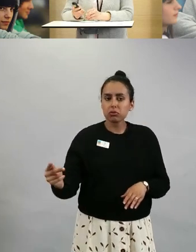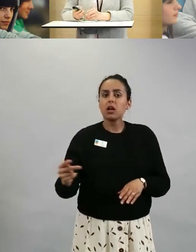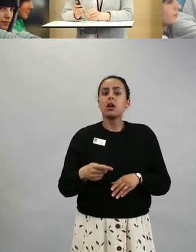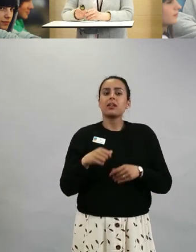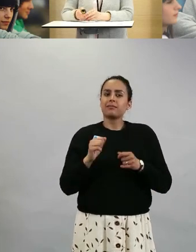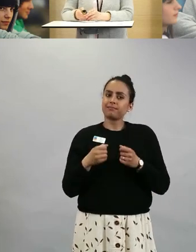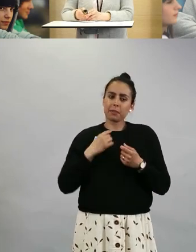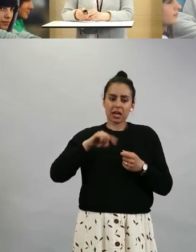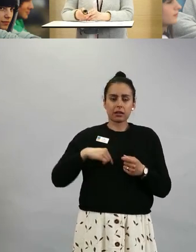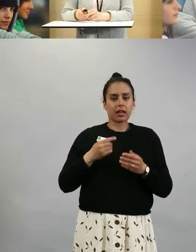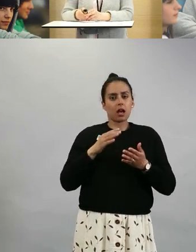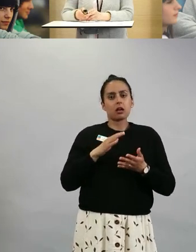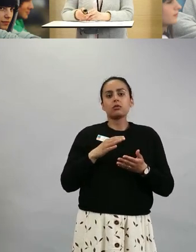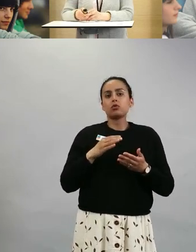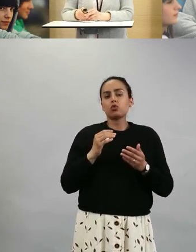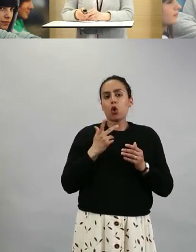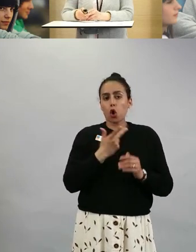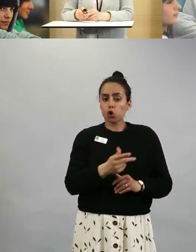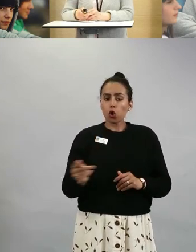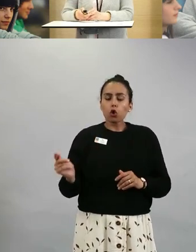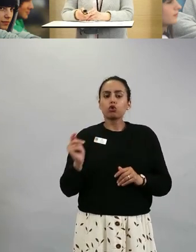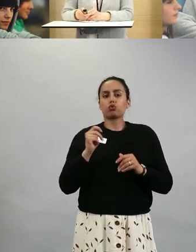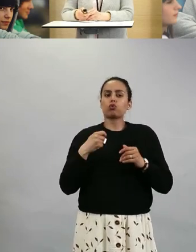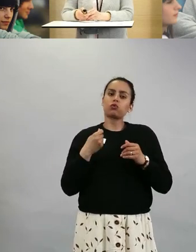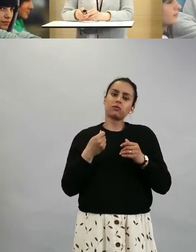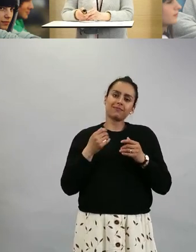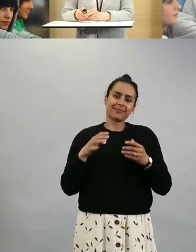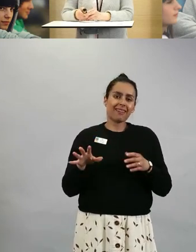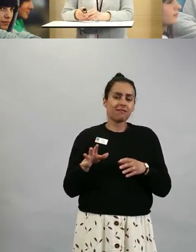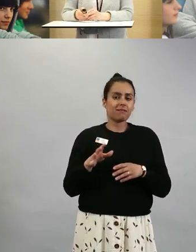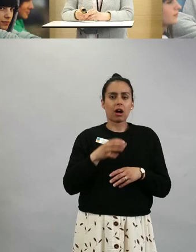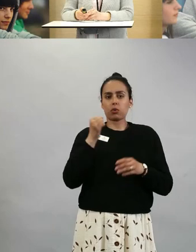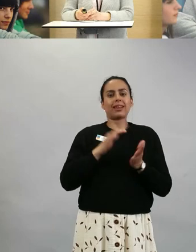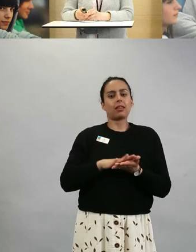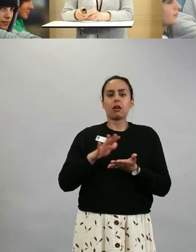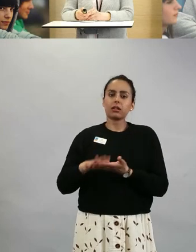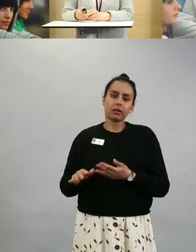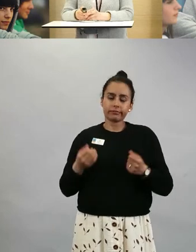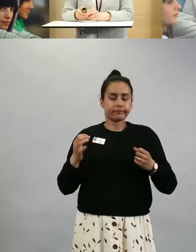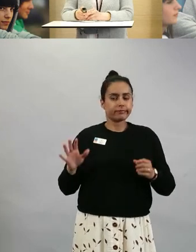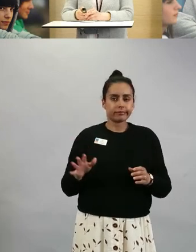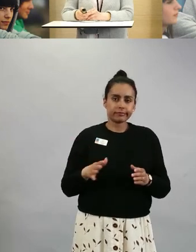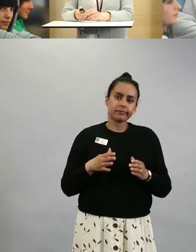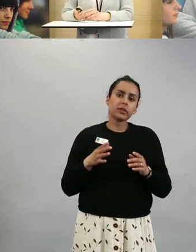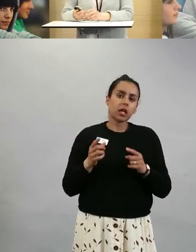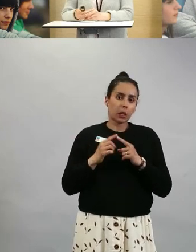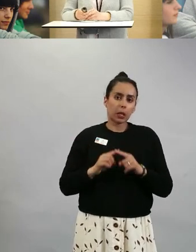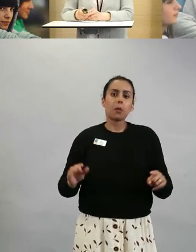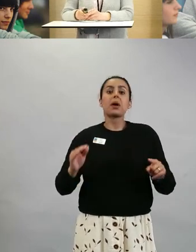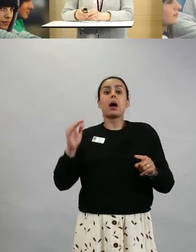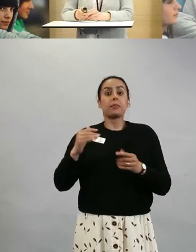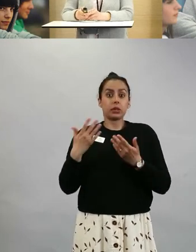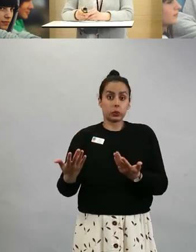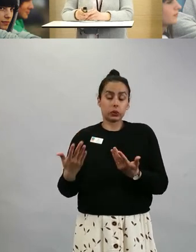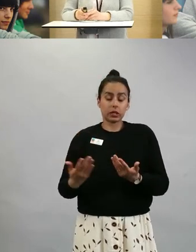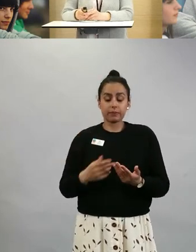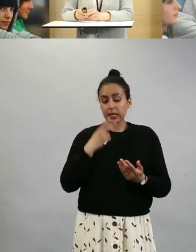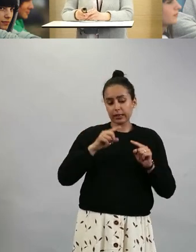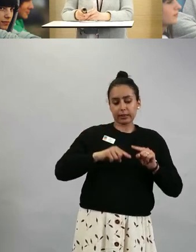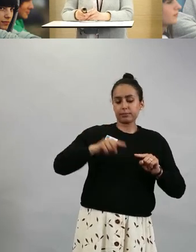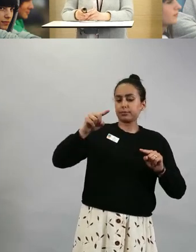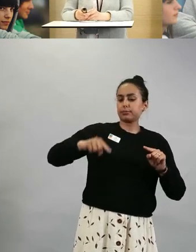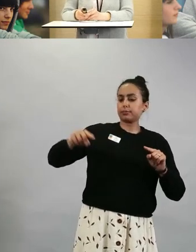näkee tätä viikkovaihtelua ja näkee siitä, että ehkä jotakin osviittaa